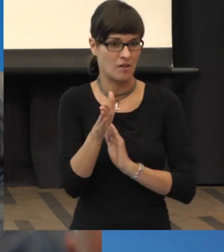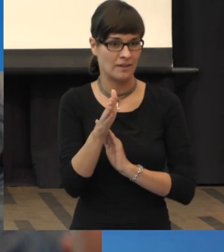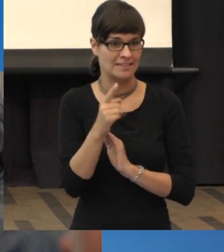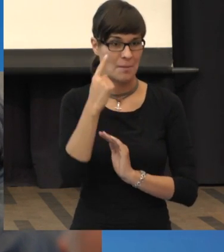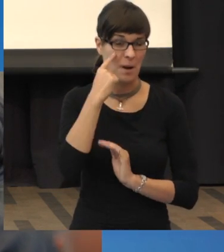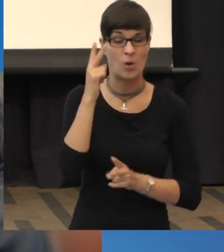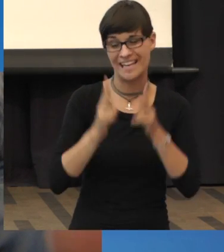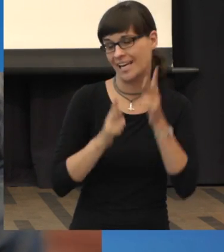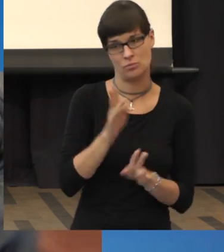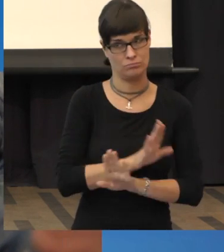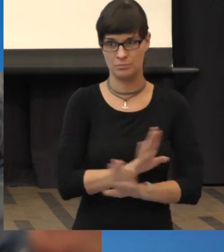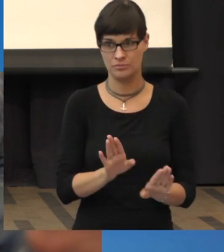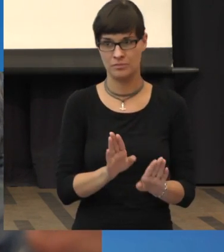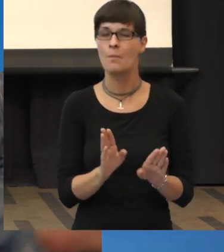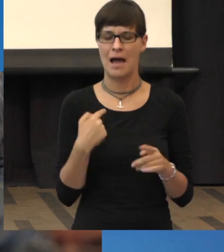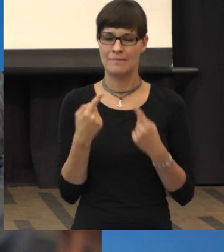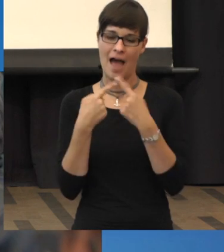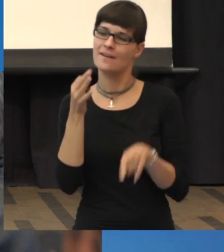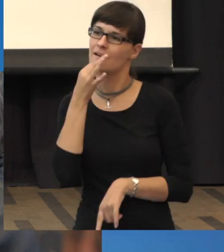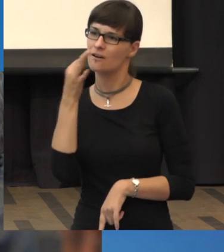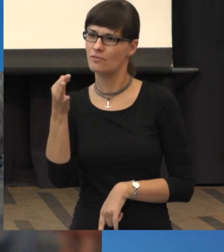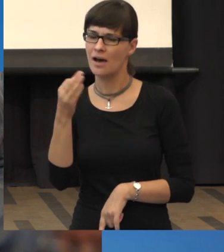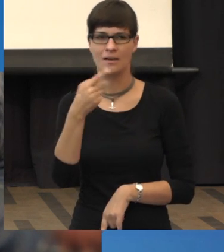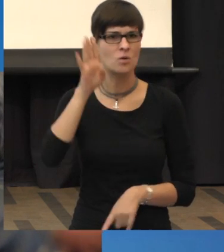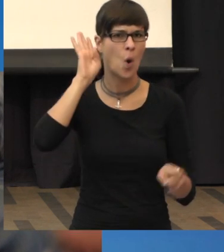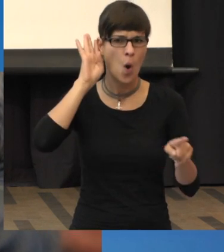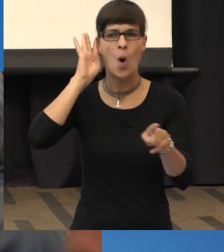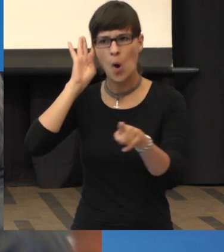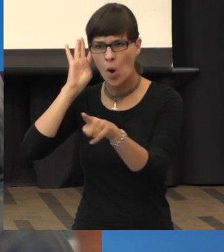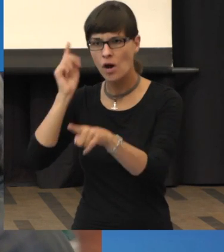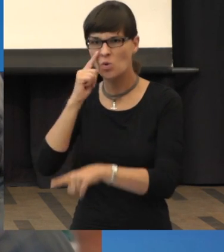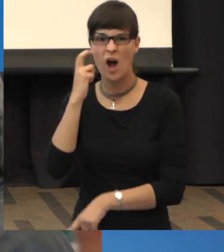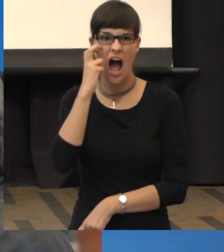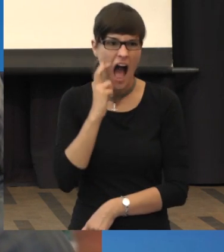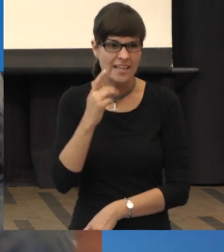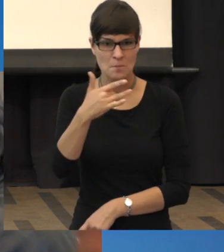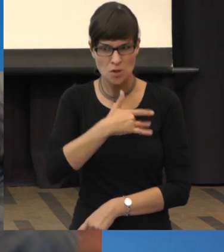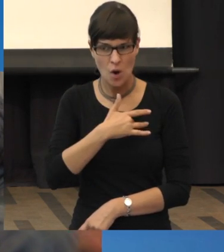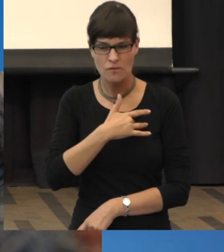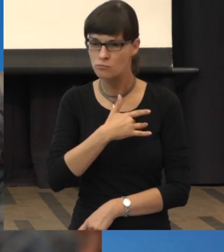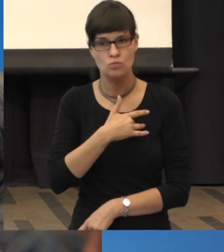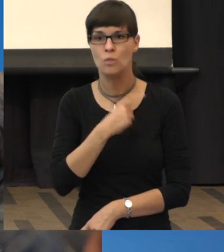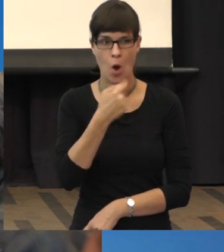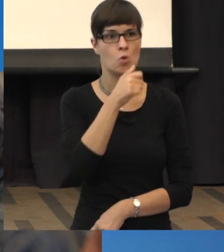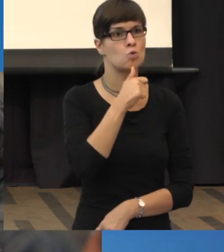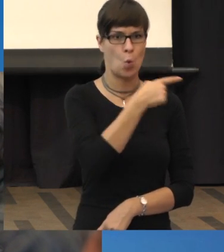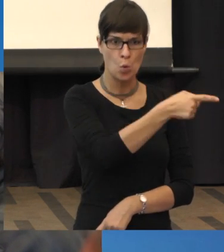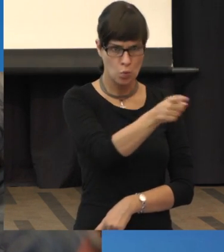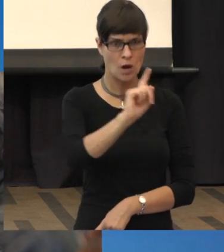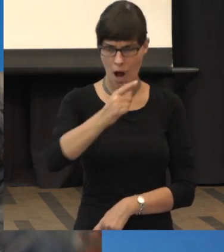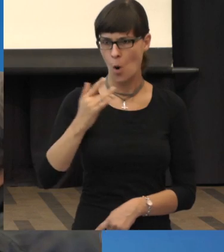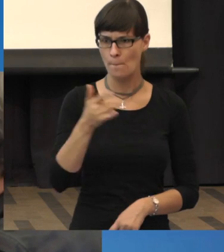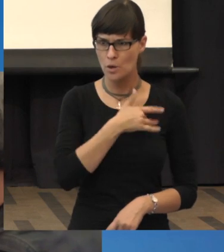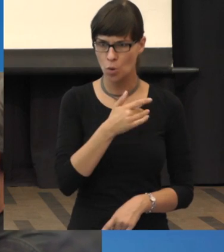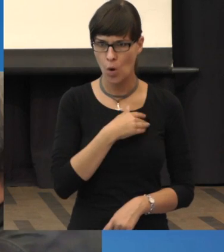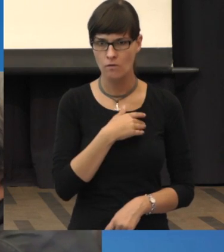eine ganz andere Frage. Wenn ich das hier so höre, es betrifft nicht nur alte Menschen, es betrifft auch relativ jüngere Menschen. Wie sieht